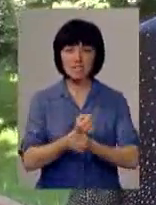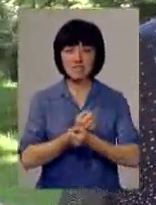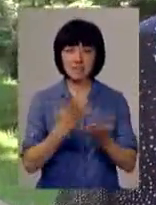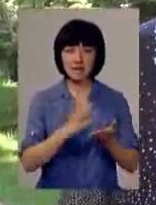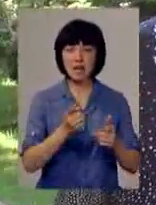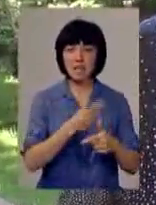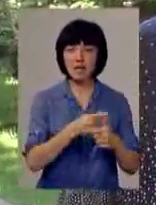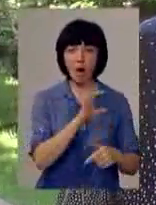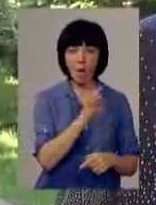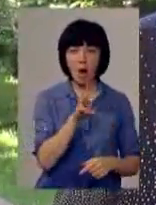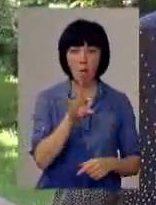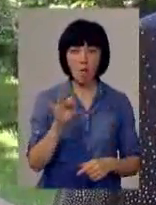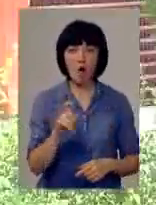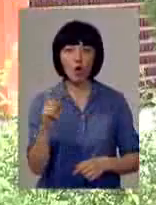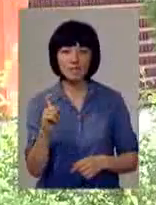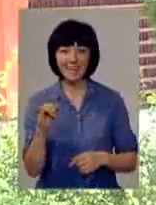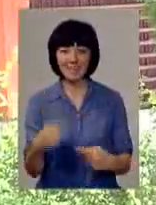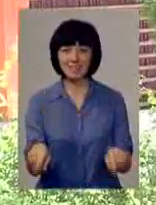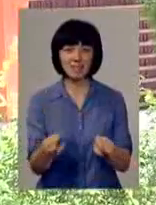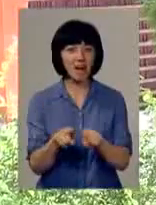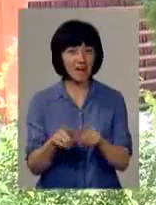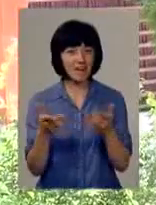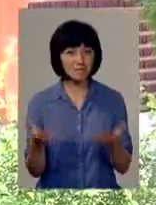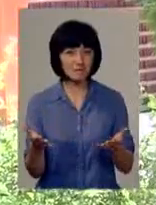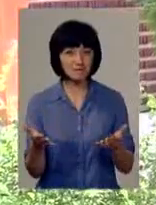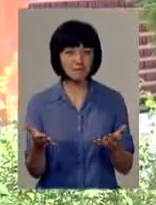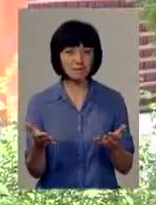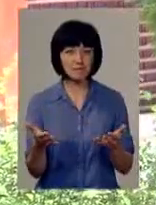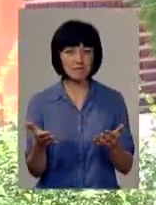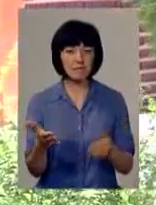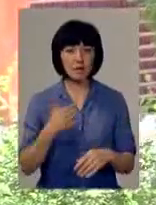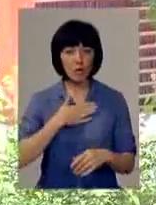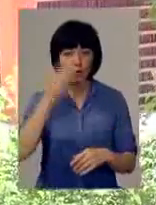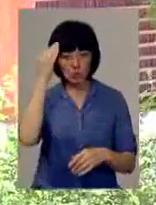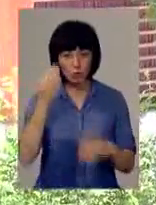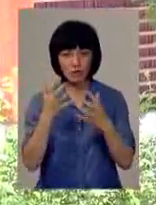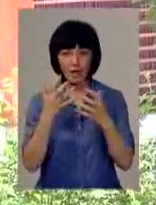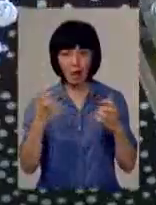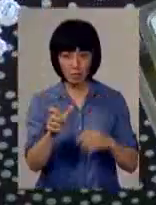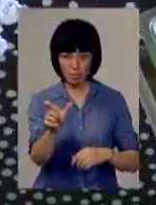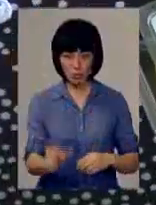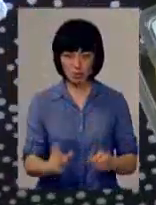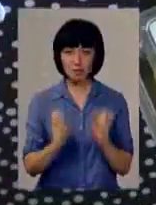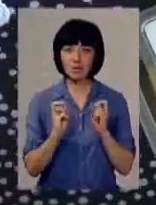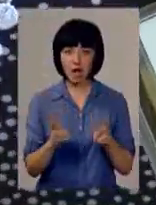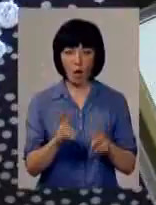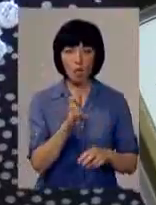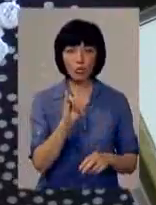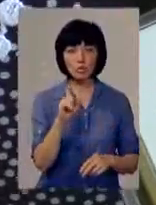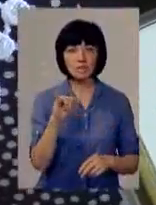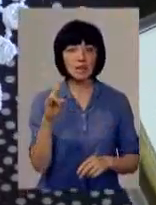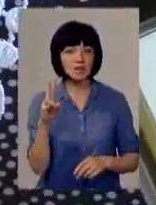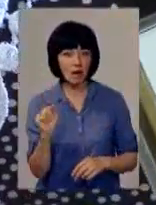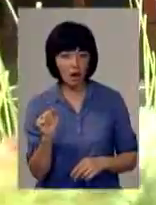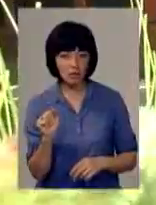імена, скажімо, як Ольга Мороз, і такі, як на мене, темні постаті, як Бузина